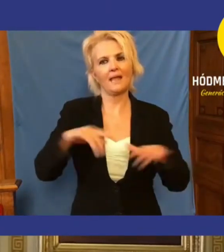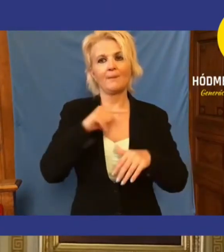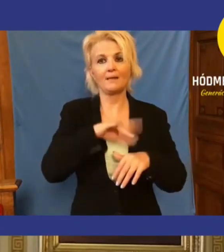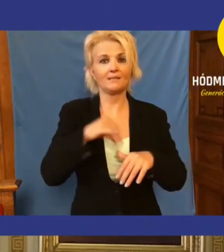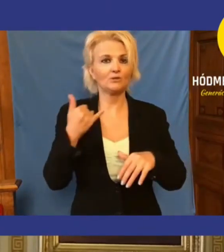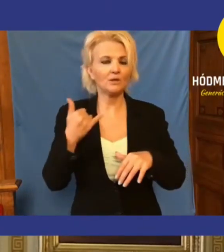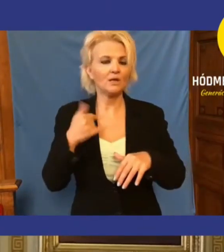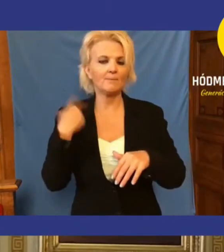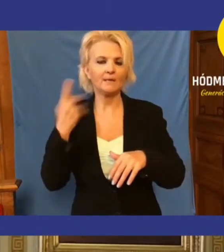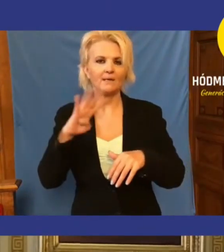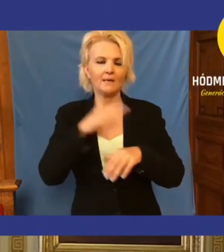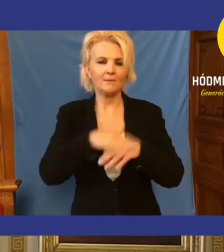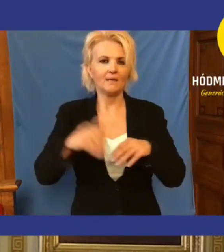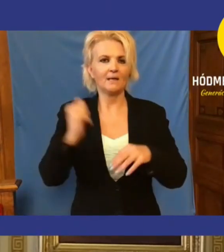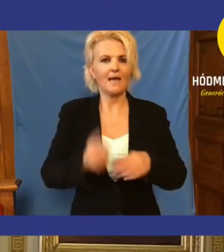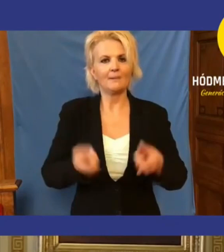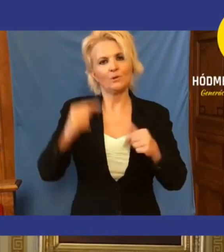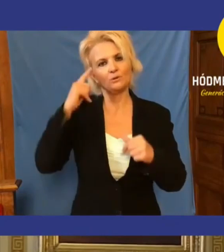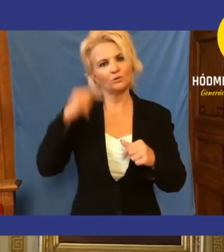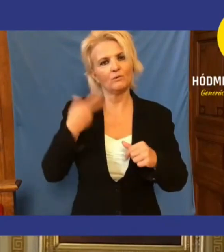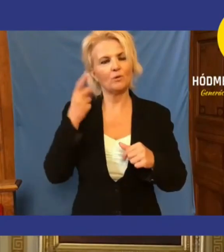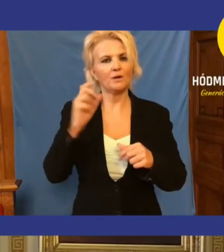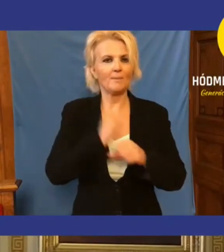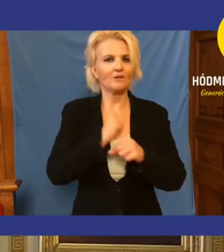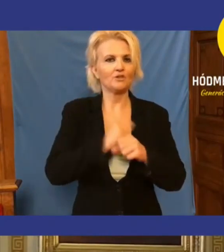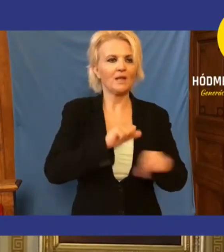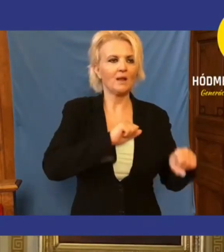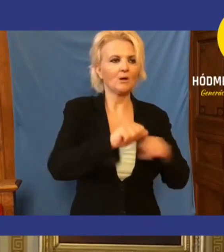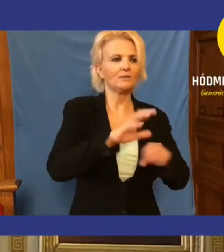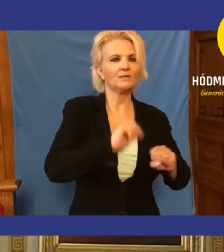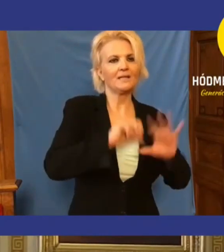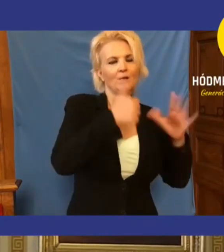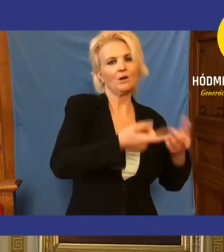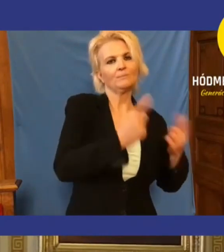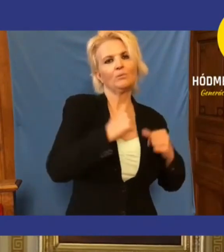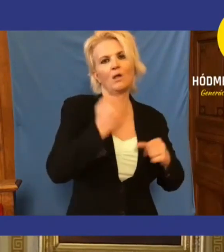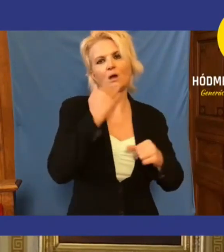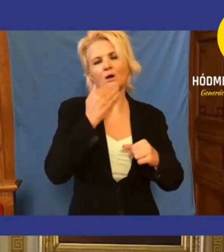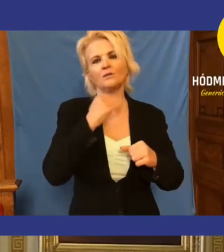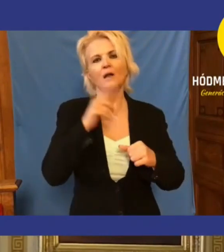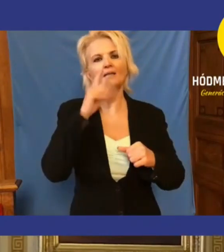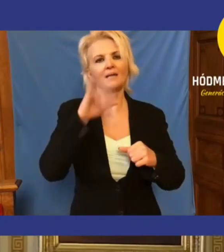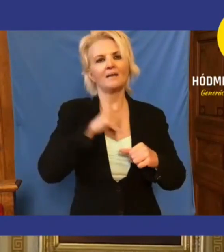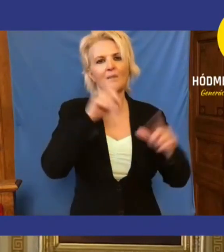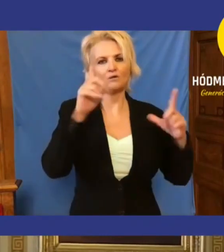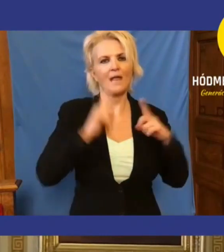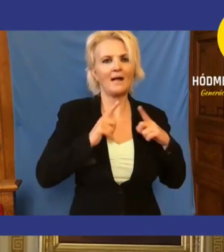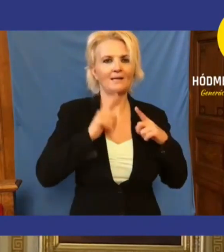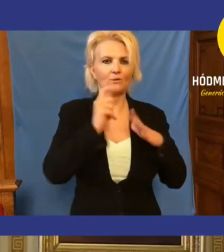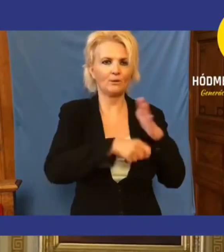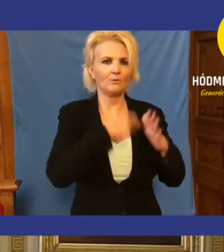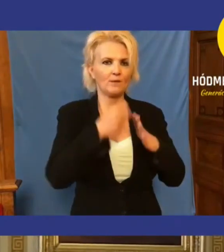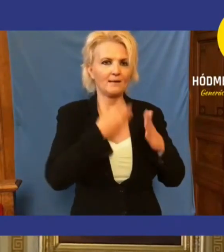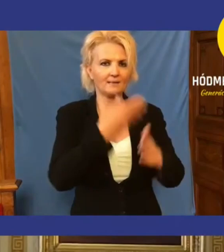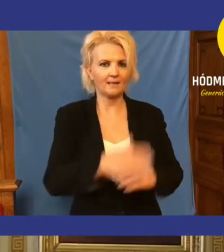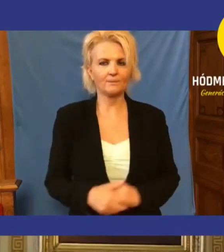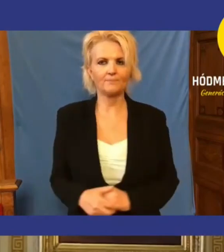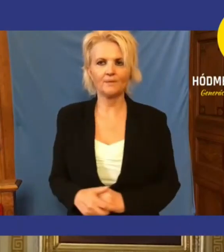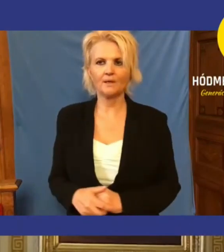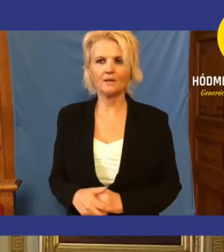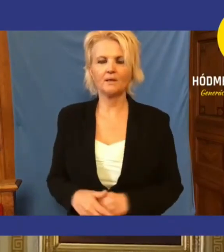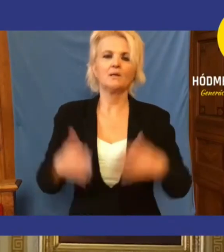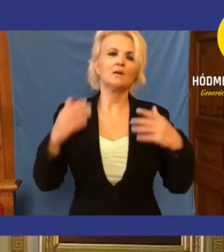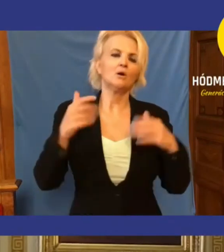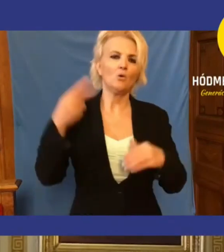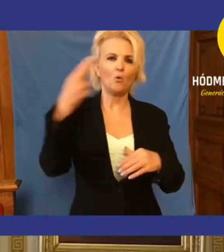Mi négy milliárdból meg tudtuk volna csinálni, a kormány 16-ból akarta, majd Lázár János leállította a projektet. Igaz, veszem